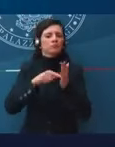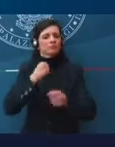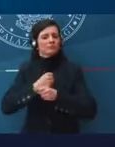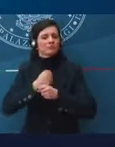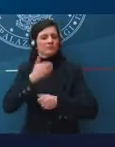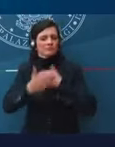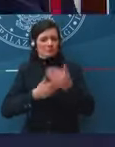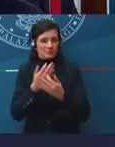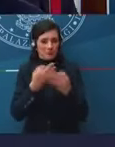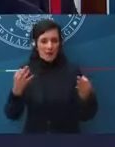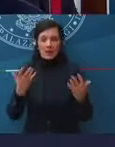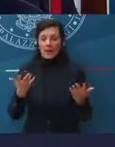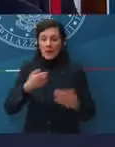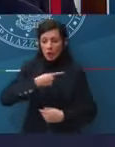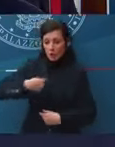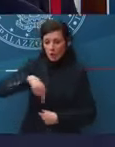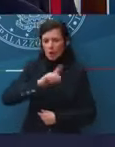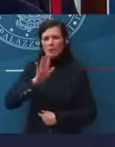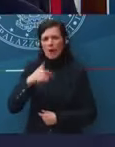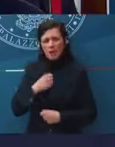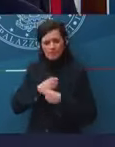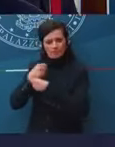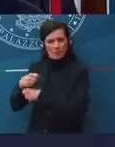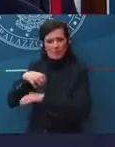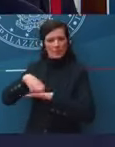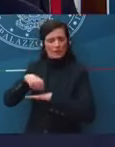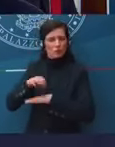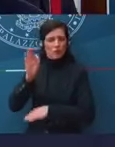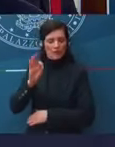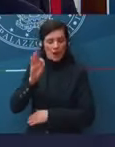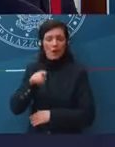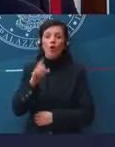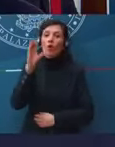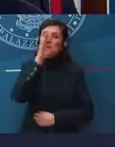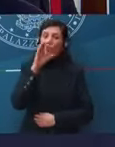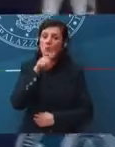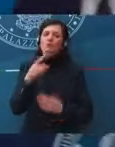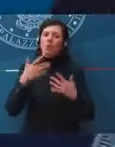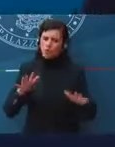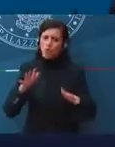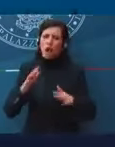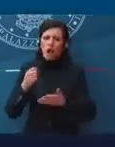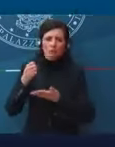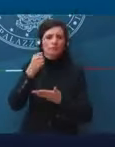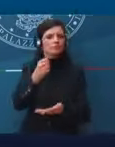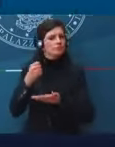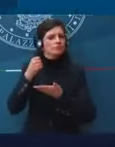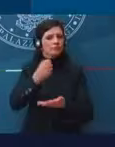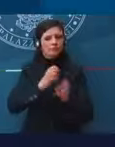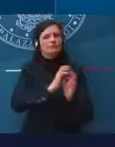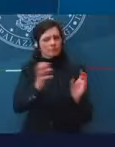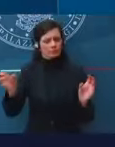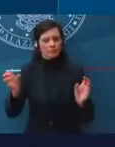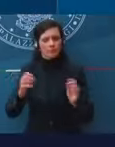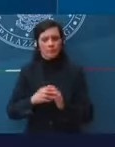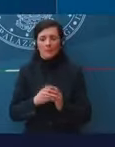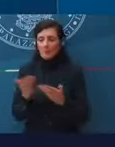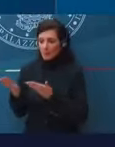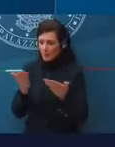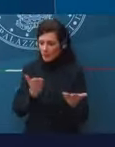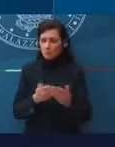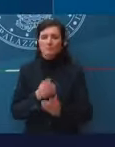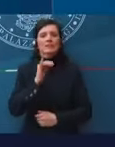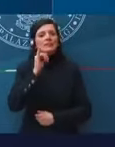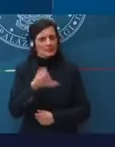E noi, do la parola al Ministro Franco, comunque il turismo è stato, ricevuto vari interventi. Prego. Sì, ovviamente